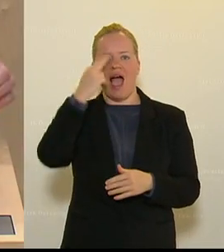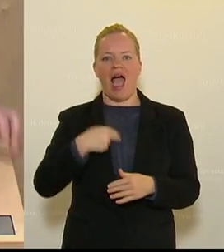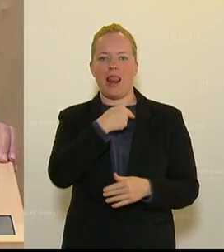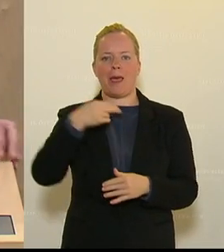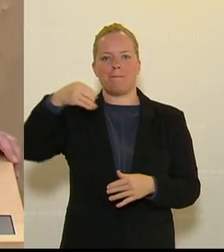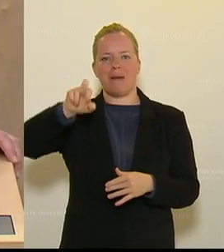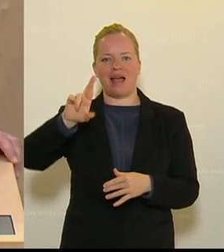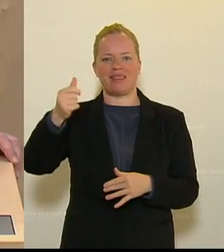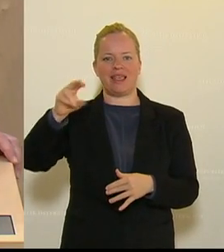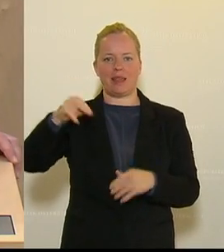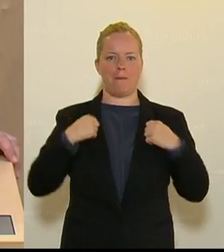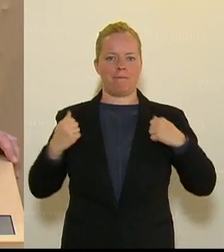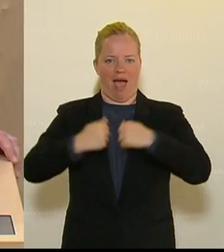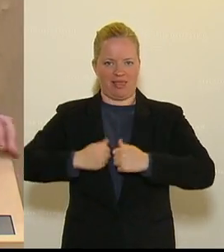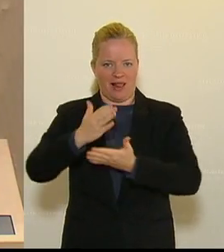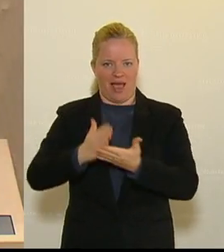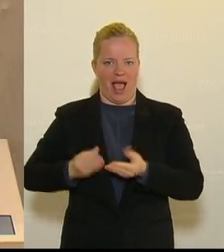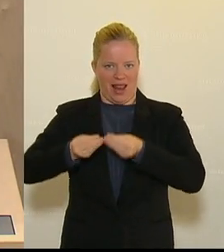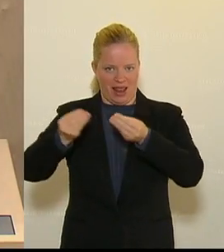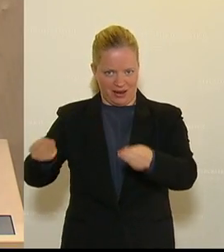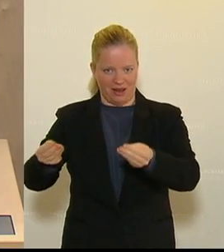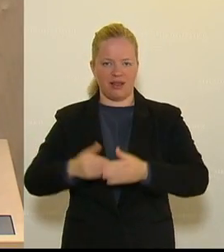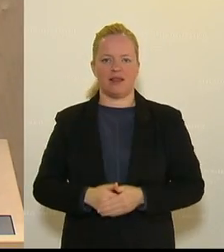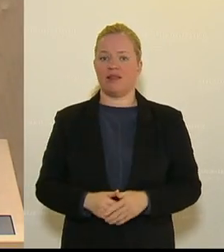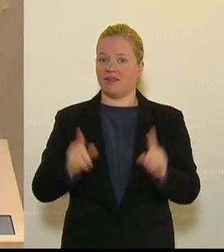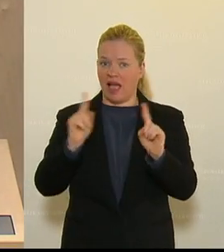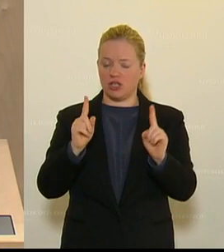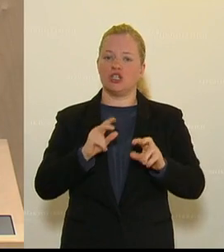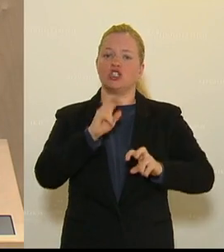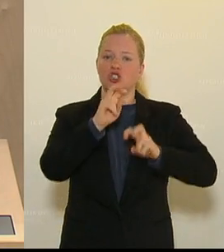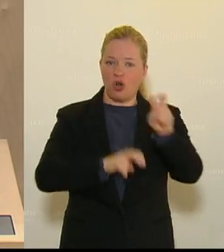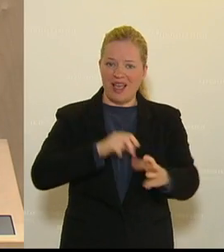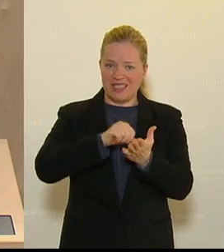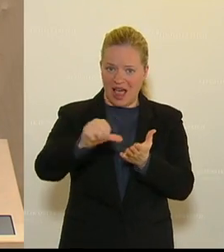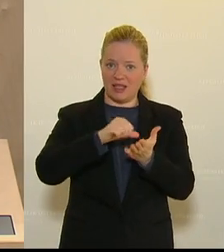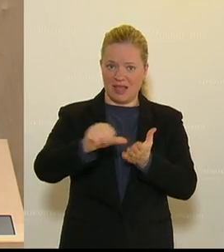seinen Mantel. Nein, es geht um das Geld der Steuerzahlerinnen und Steuerzahler.